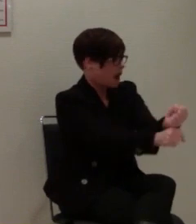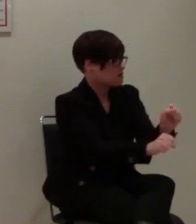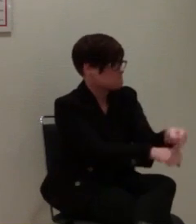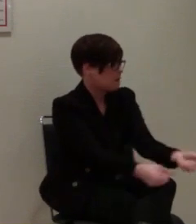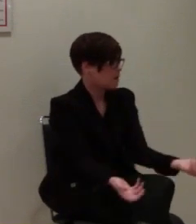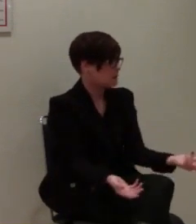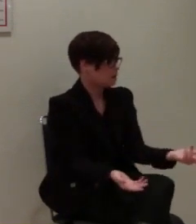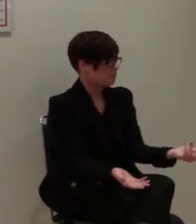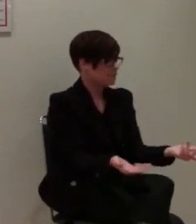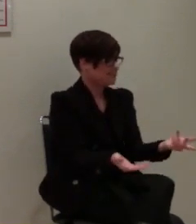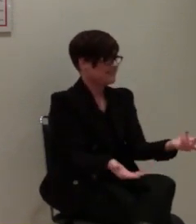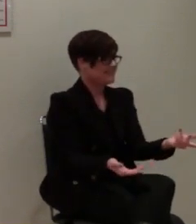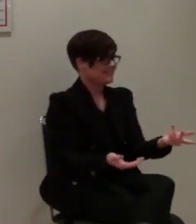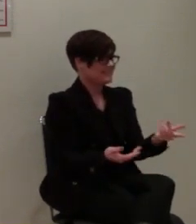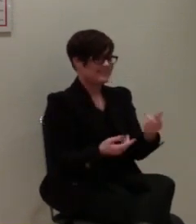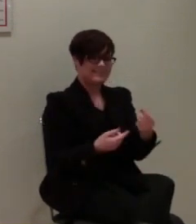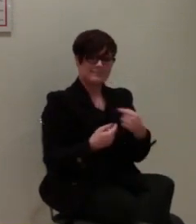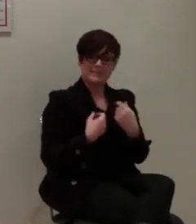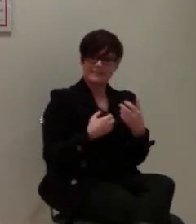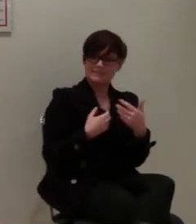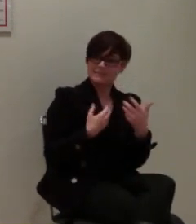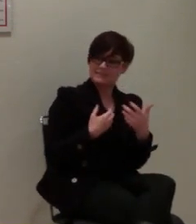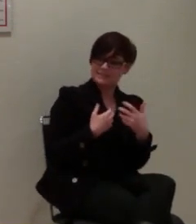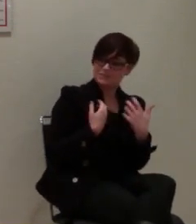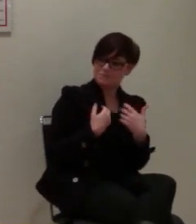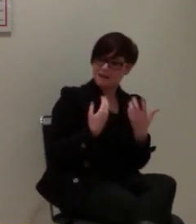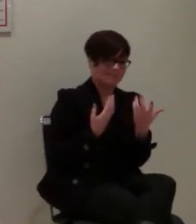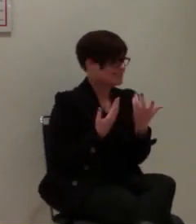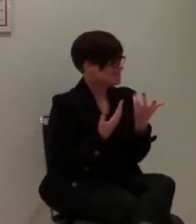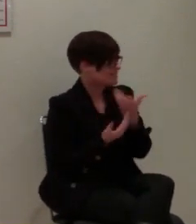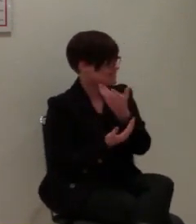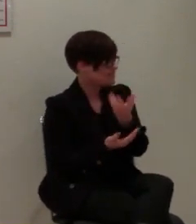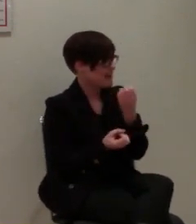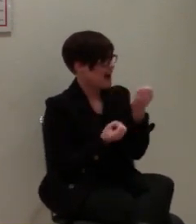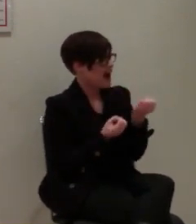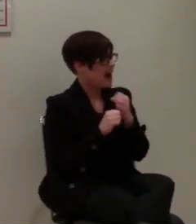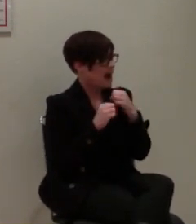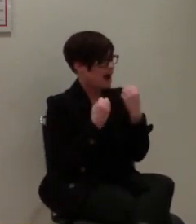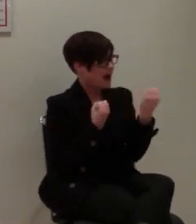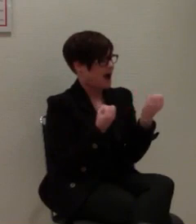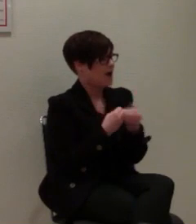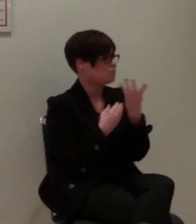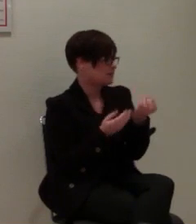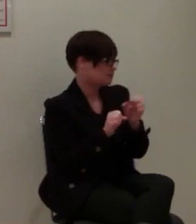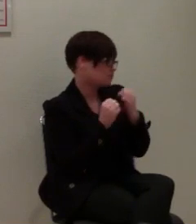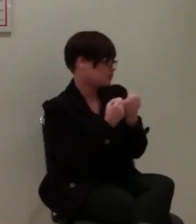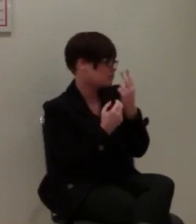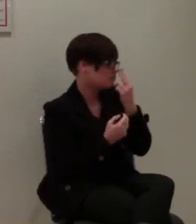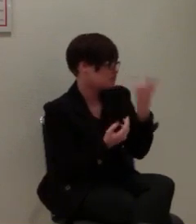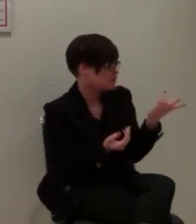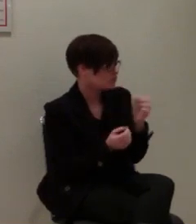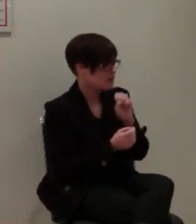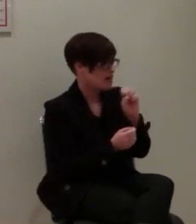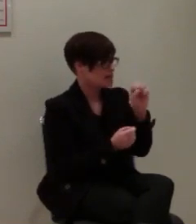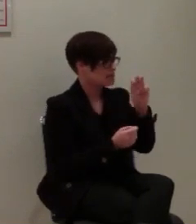Ja, ich bin gespannt darauf, inwiefern der aktuelle Stand ist in der Entwicklung zum SMS-Notruf